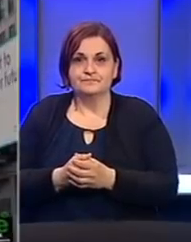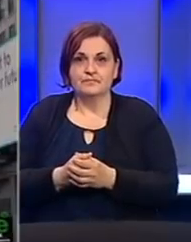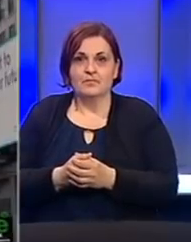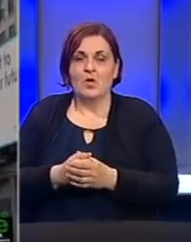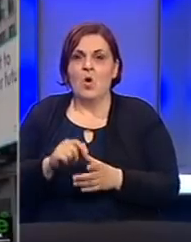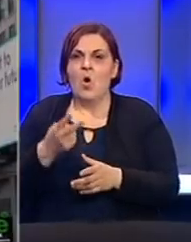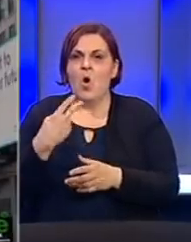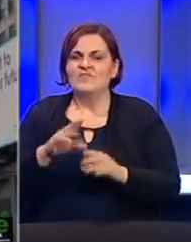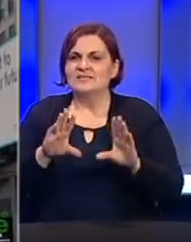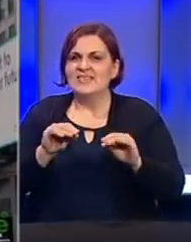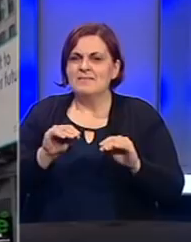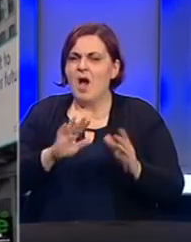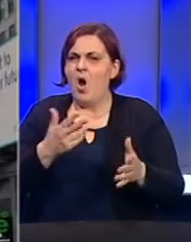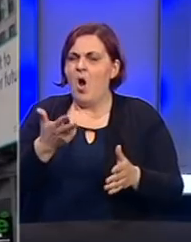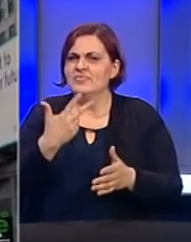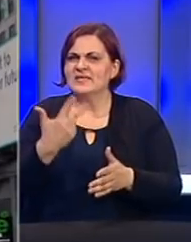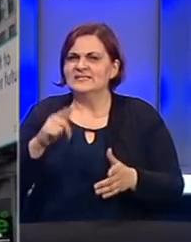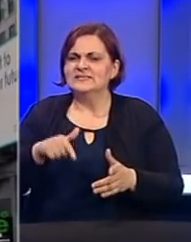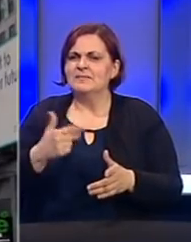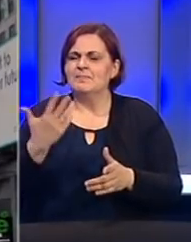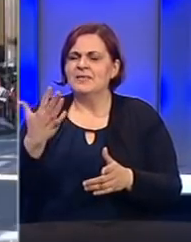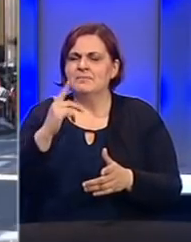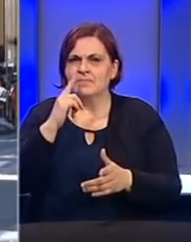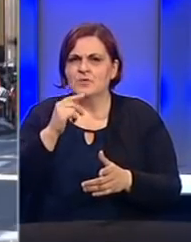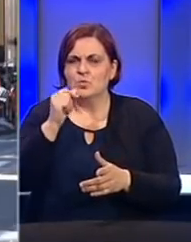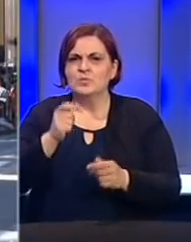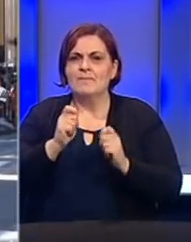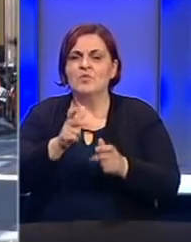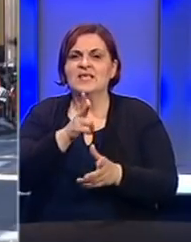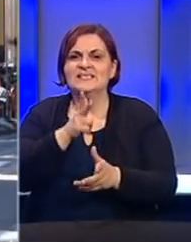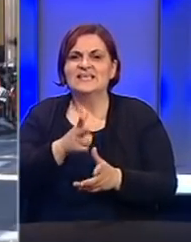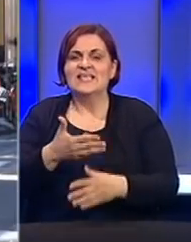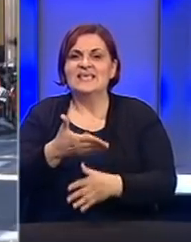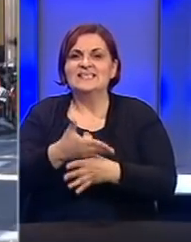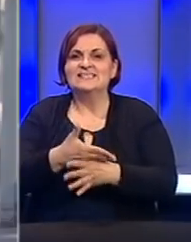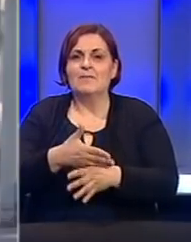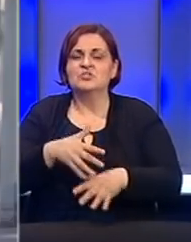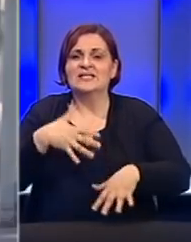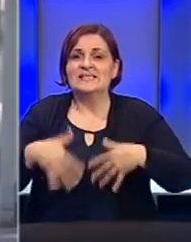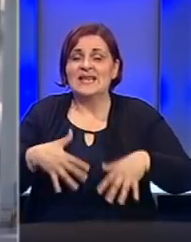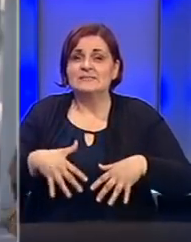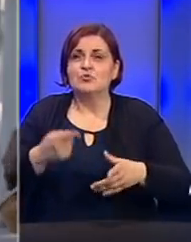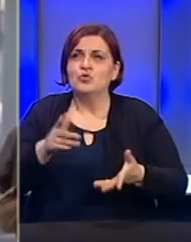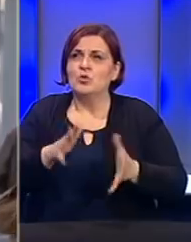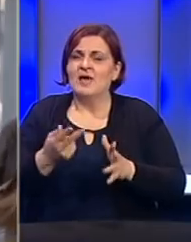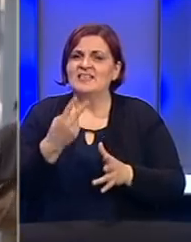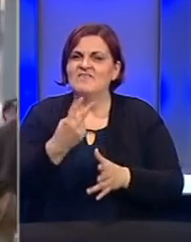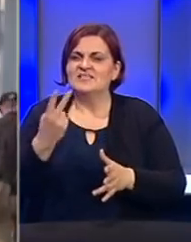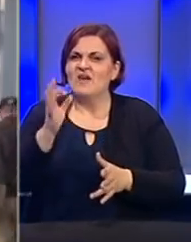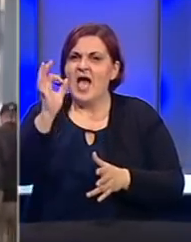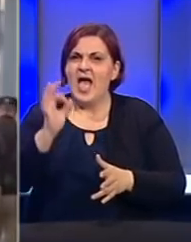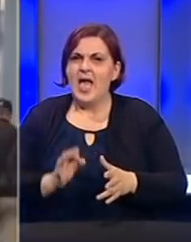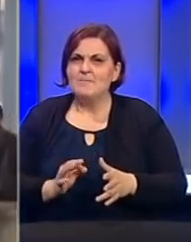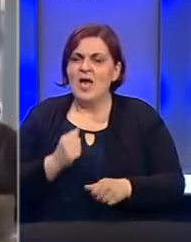Od 21. ožujka oko 33,5 milijuna ljudi podnijelo je zahtjeve za pomoć za nouposlene, što je otprilike 22%